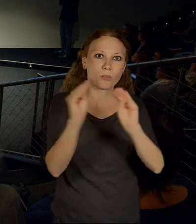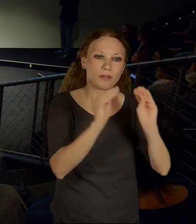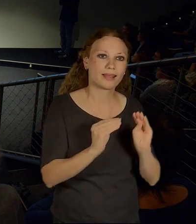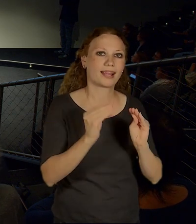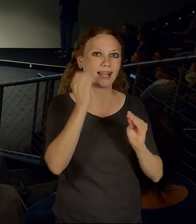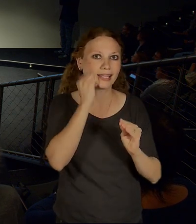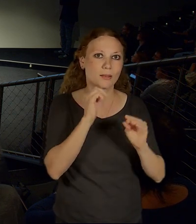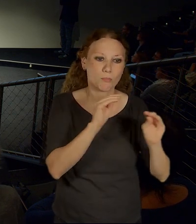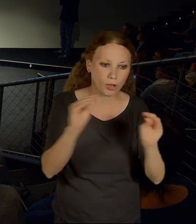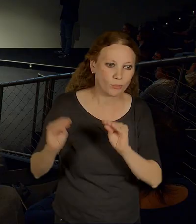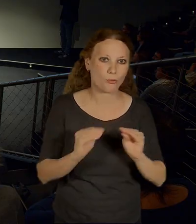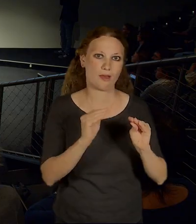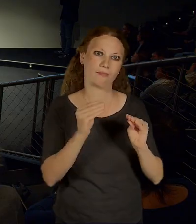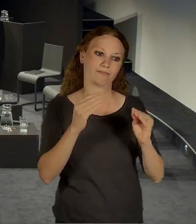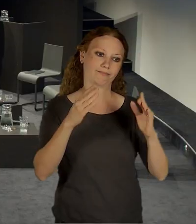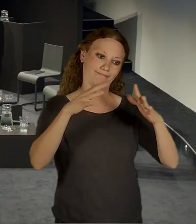Velflovi.